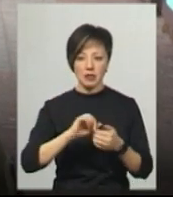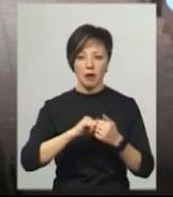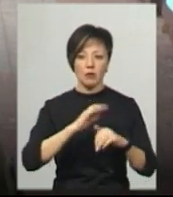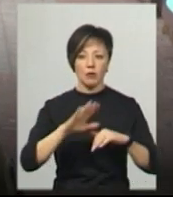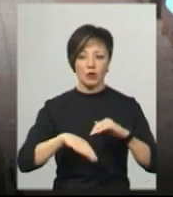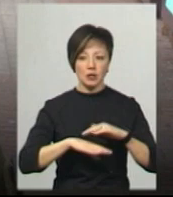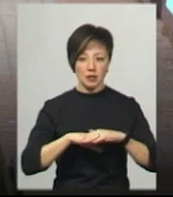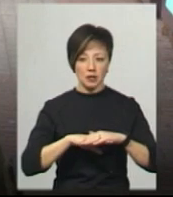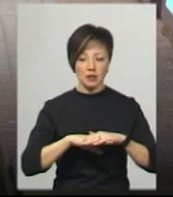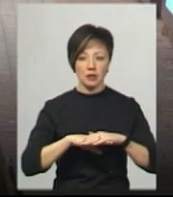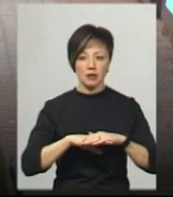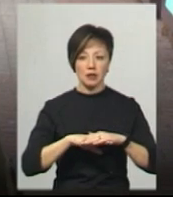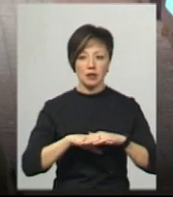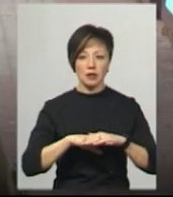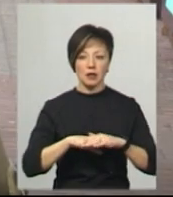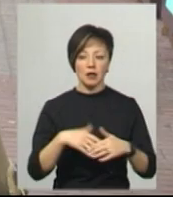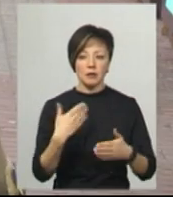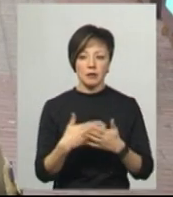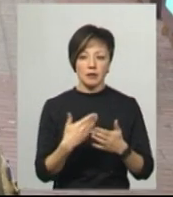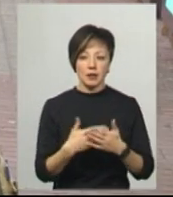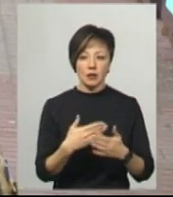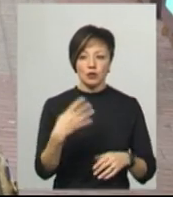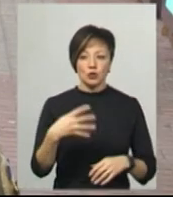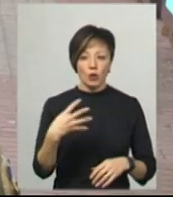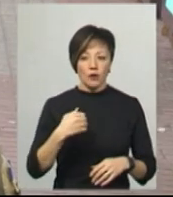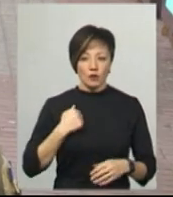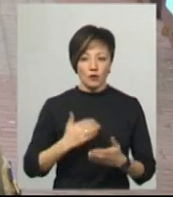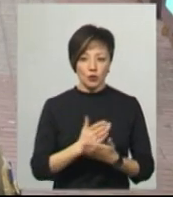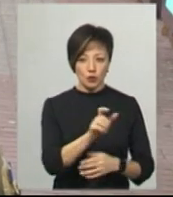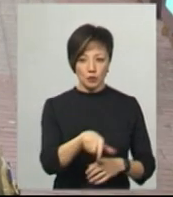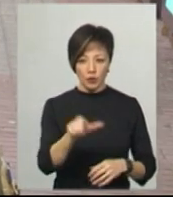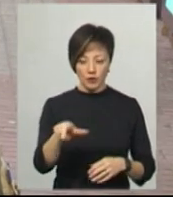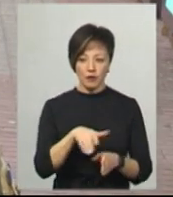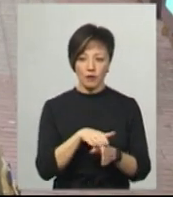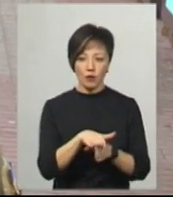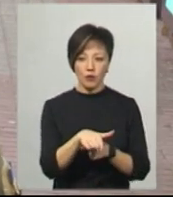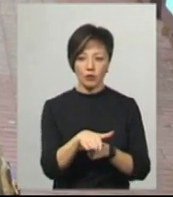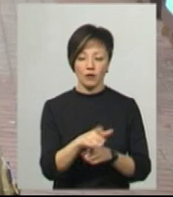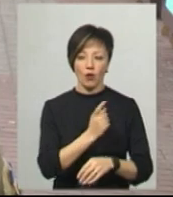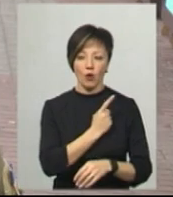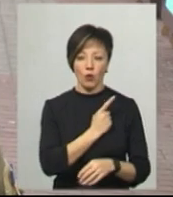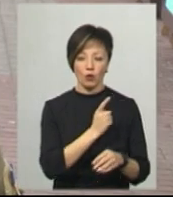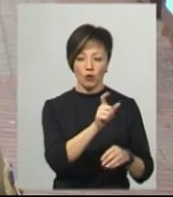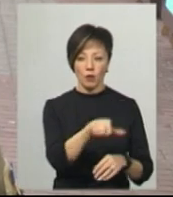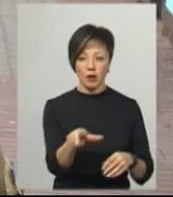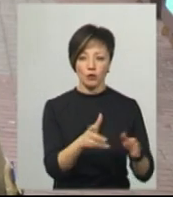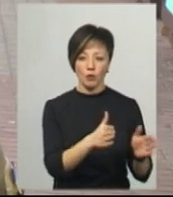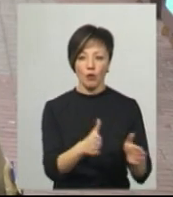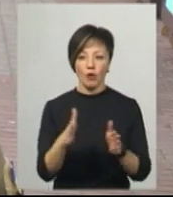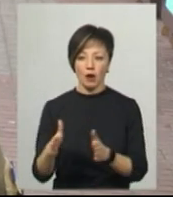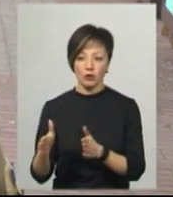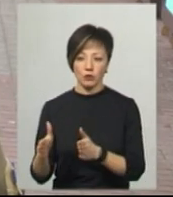Відділялося біля 40 військовослужбовців, які виконували службу охорони громадському порядку